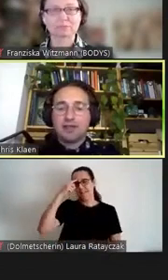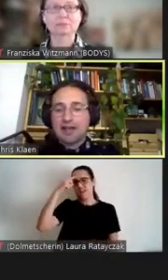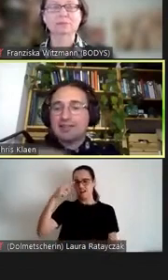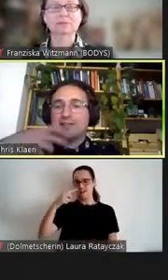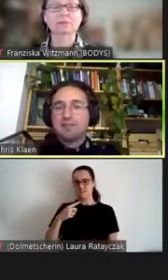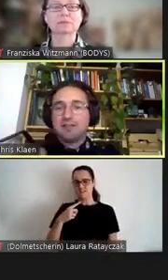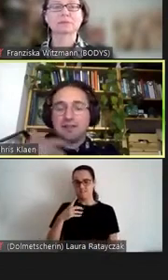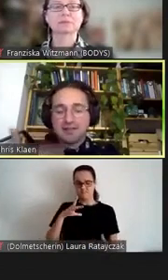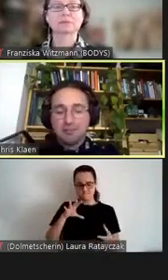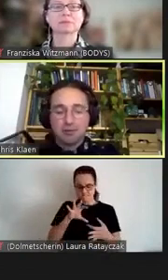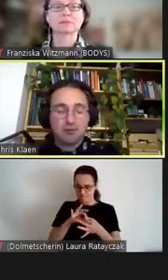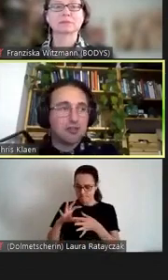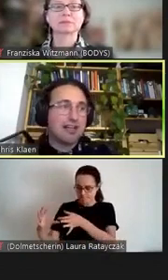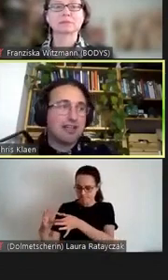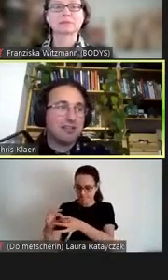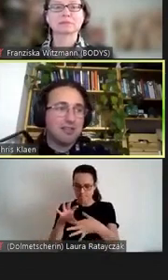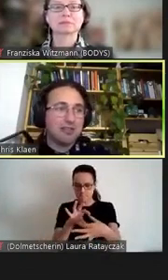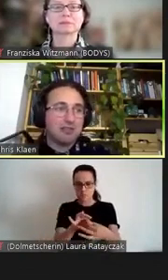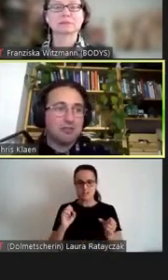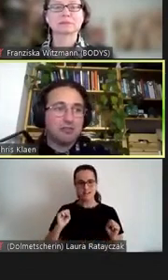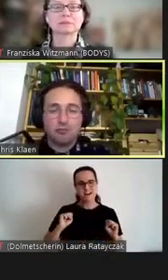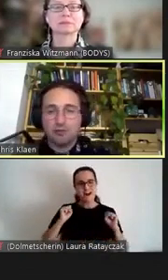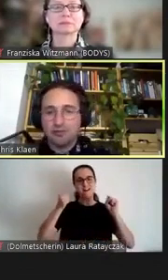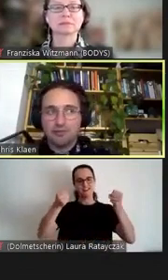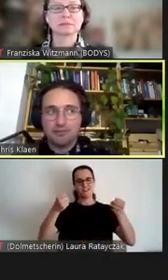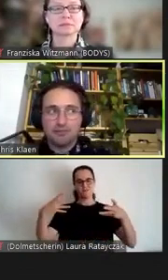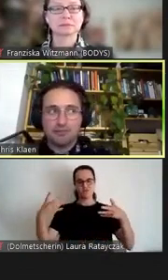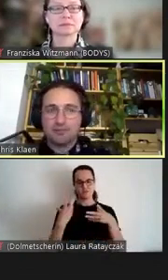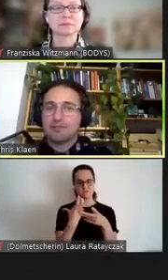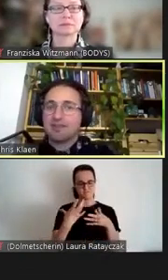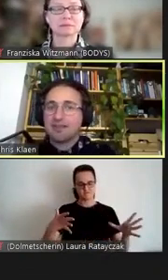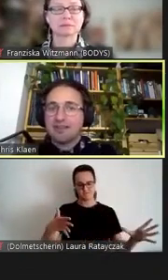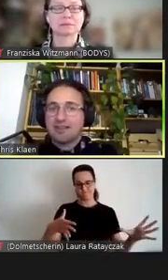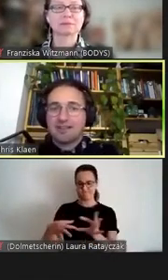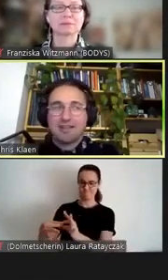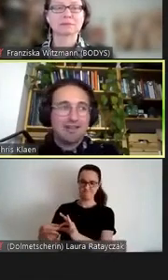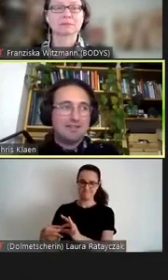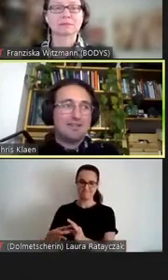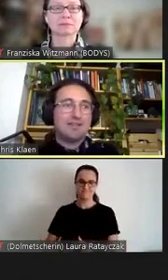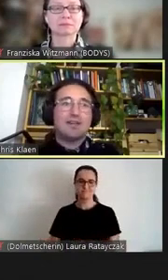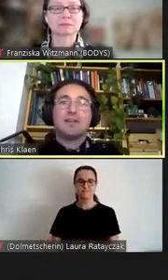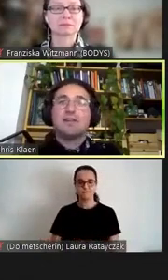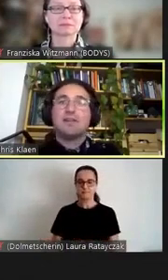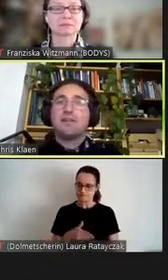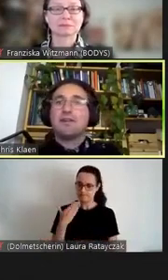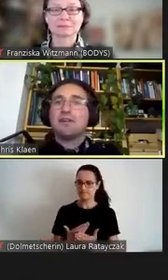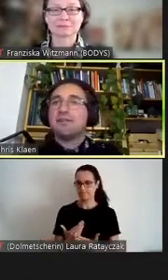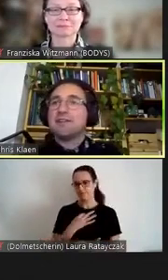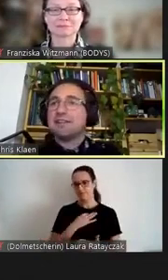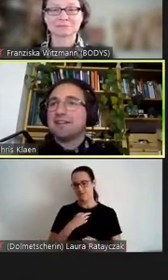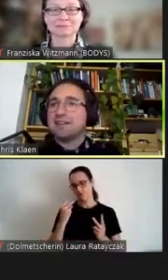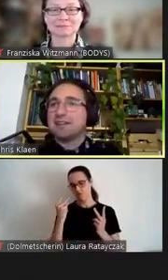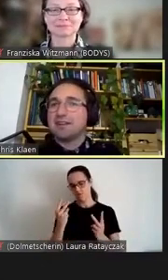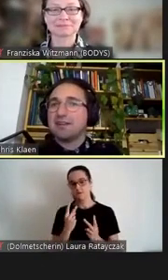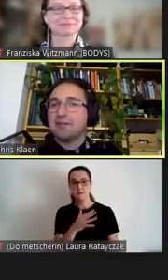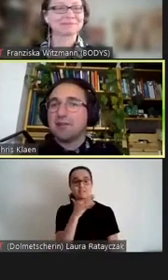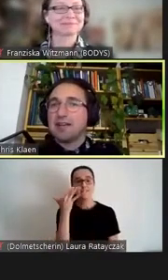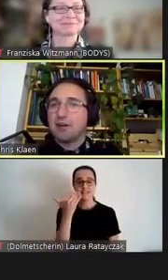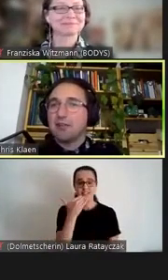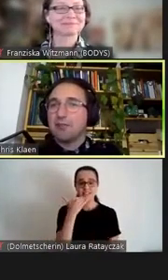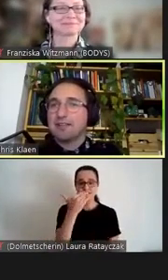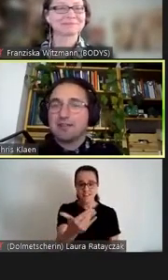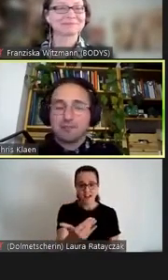und dann aktiv den Brückenschlag zu suchen. Ja, vielen Dank